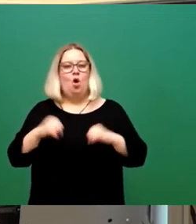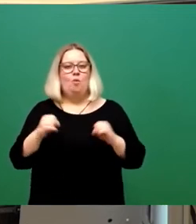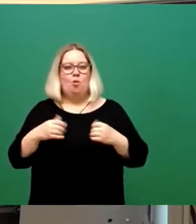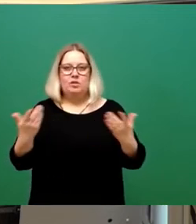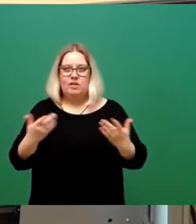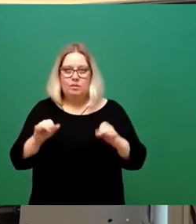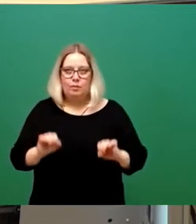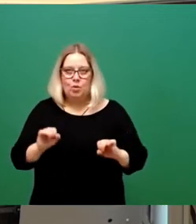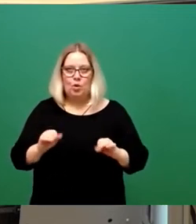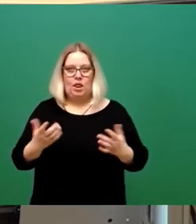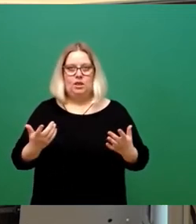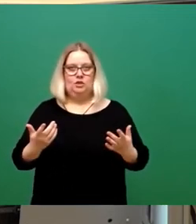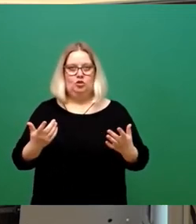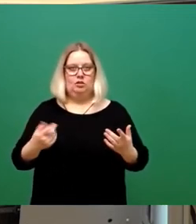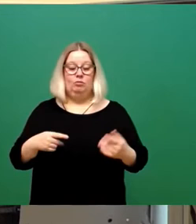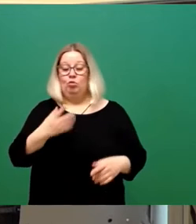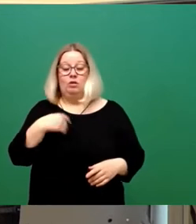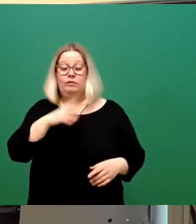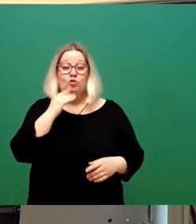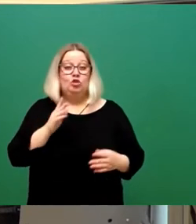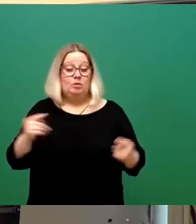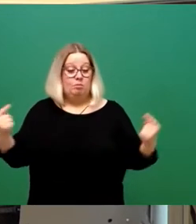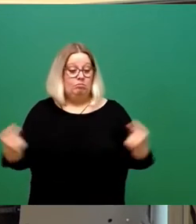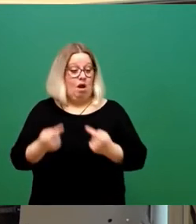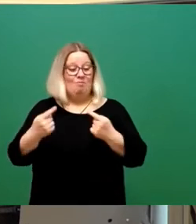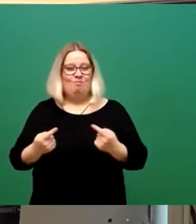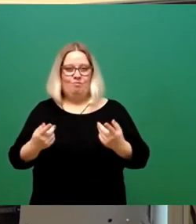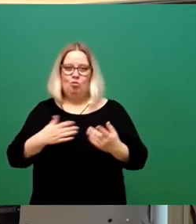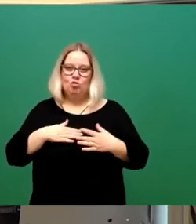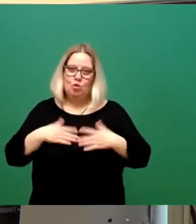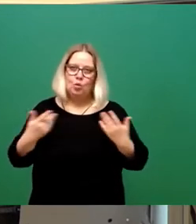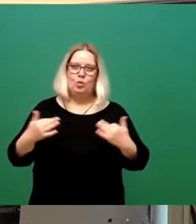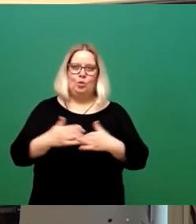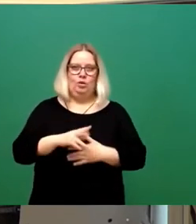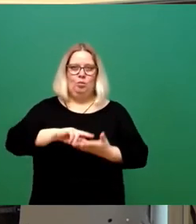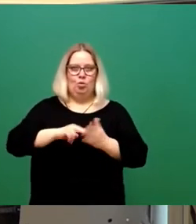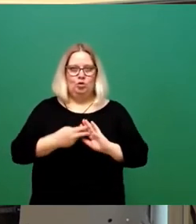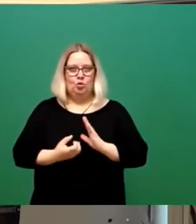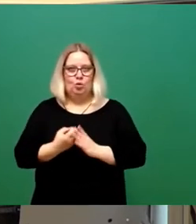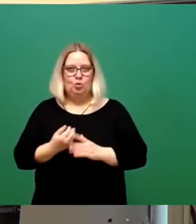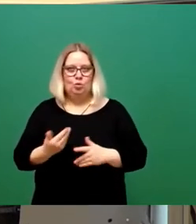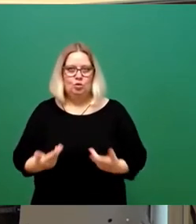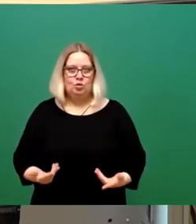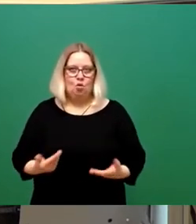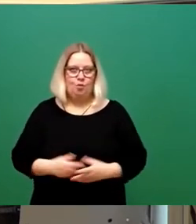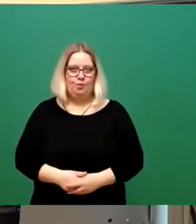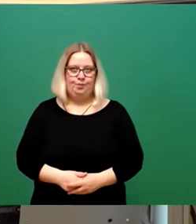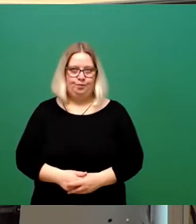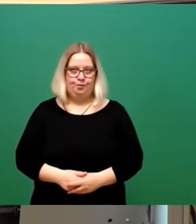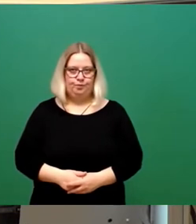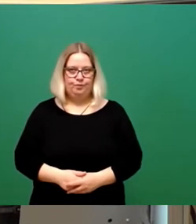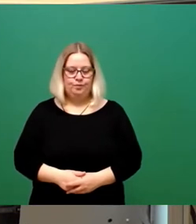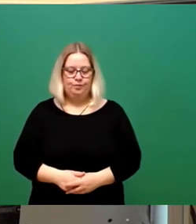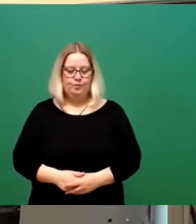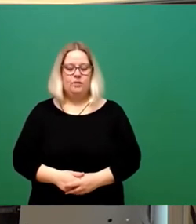die Konfrontation und das zeichnet uns als Grüne und unsere politische Kultur sicherlich auch aus. Wir